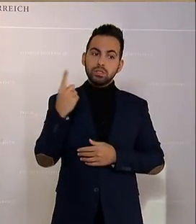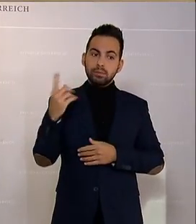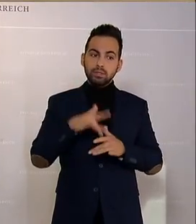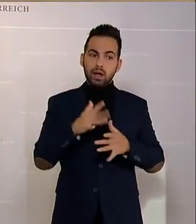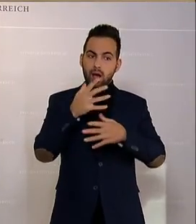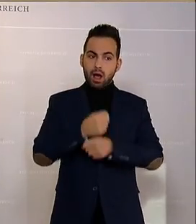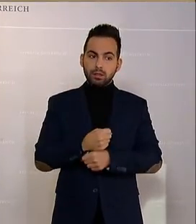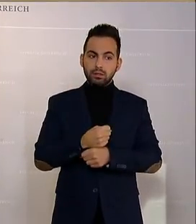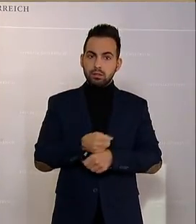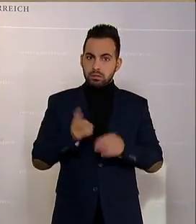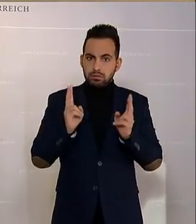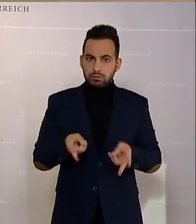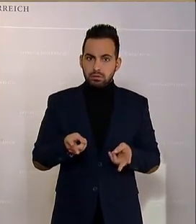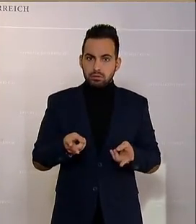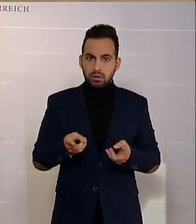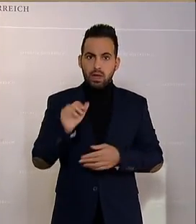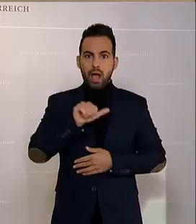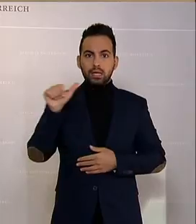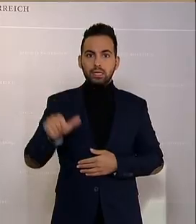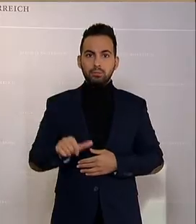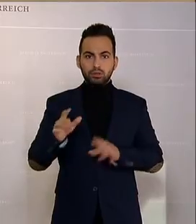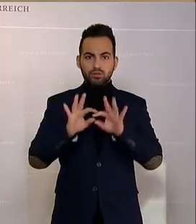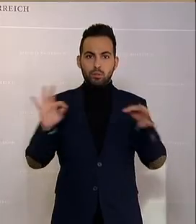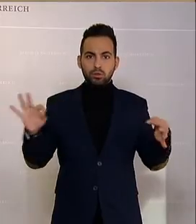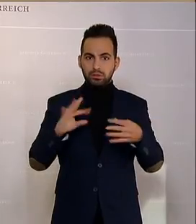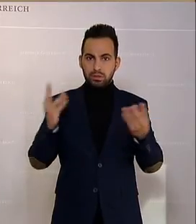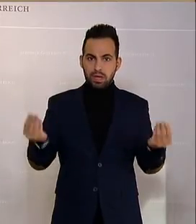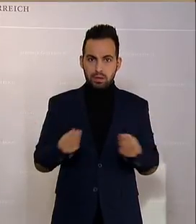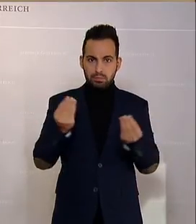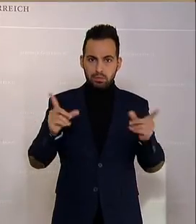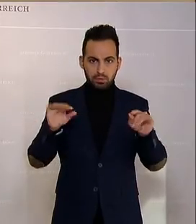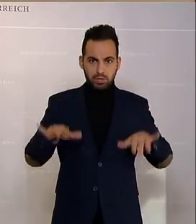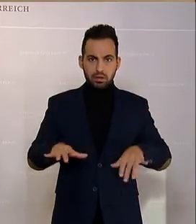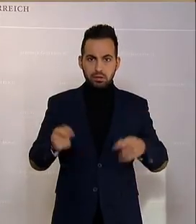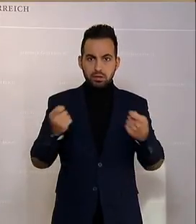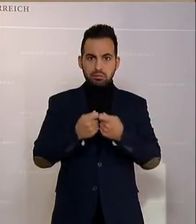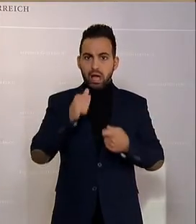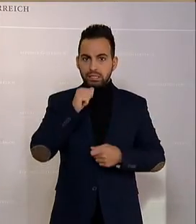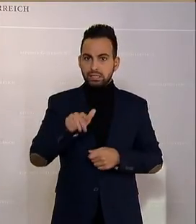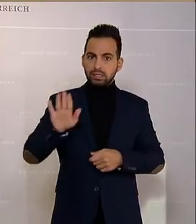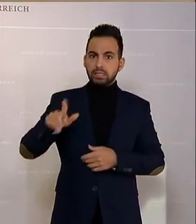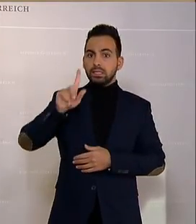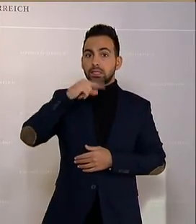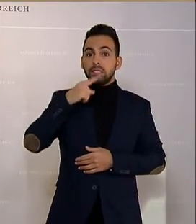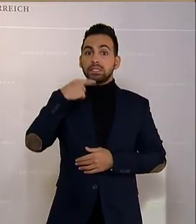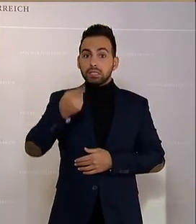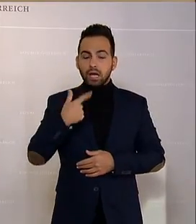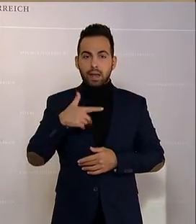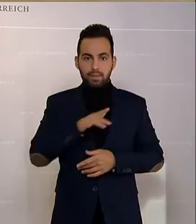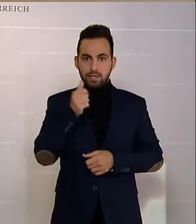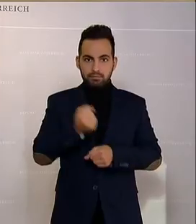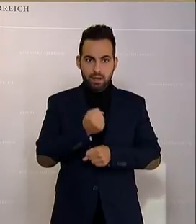daran? Das kann ja nur akademisch formuliert irgendwas mit Quotlizet, Jovi, Nonlizet, Bovi zu tun haben.